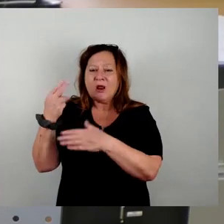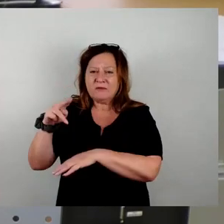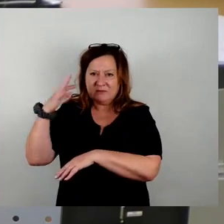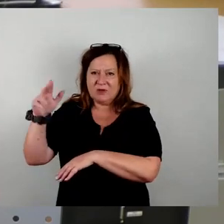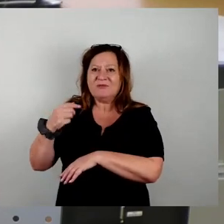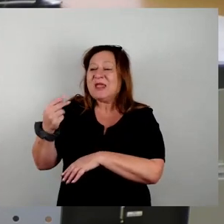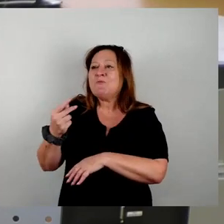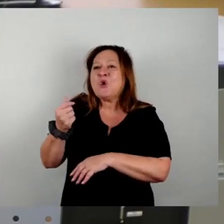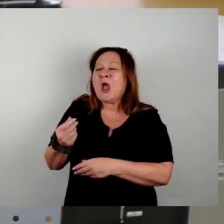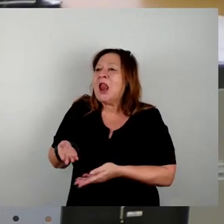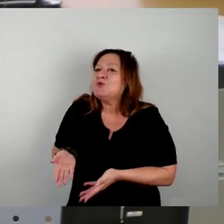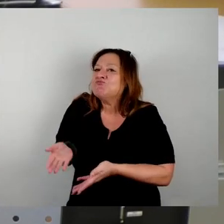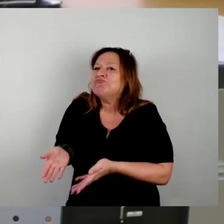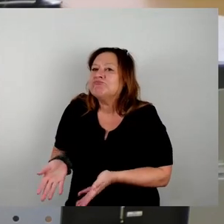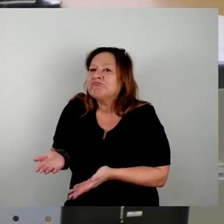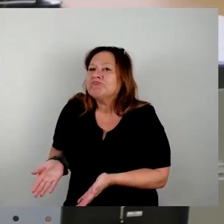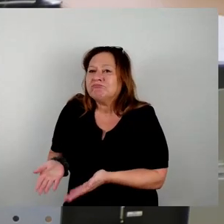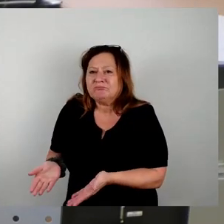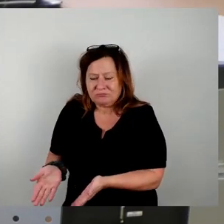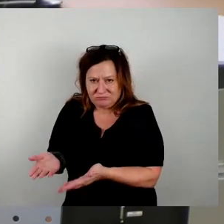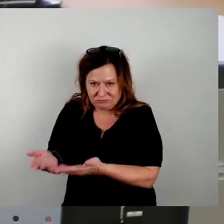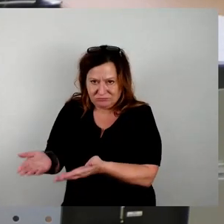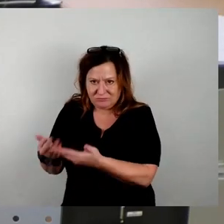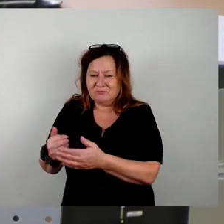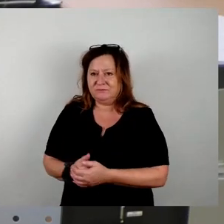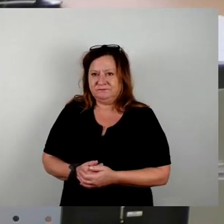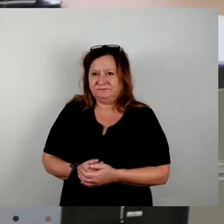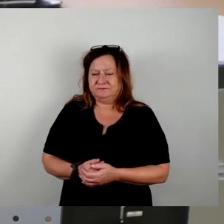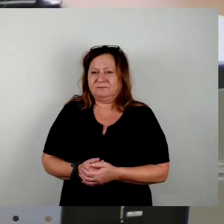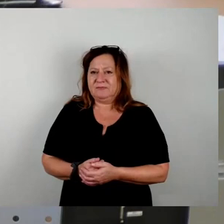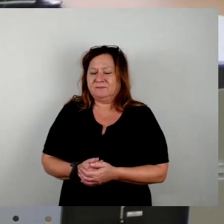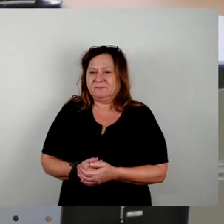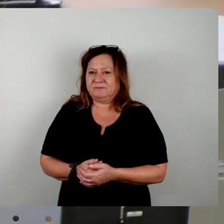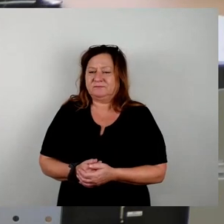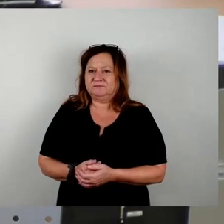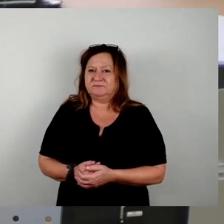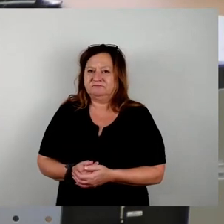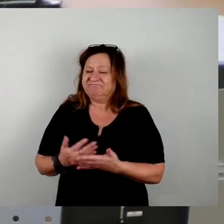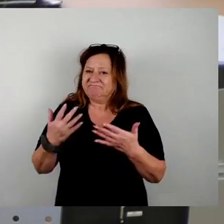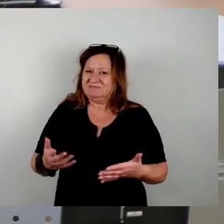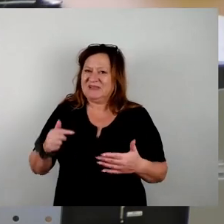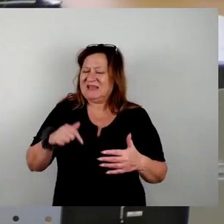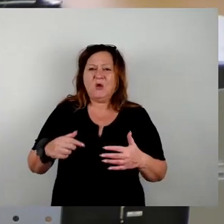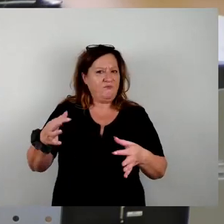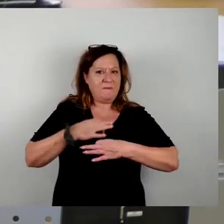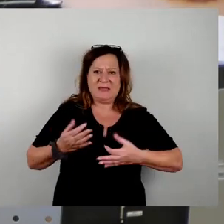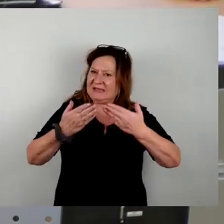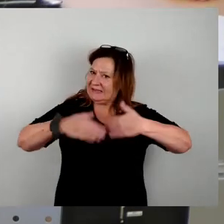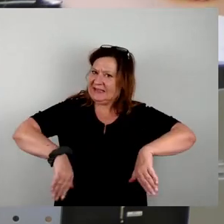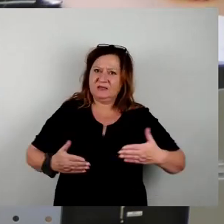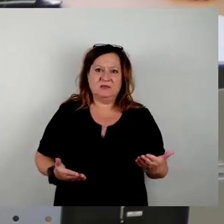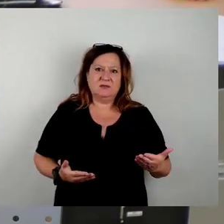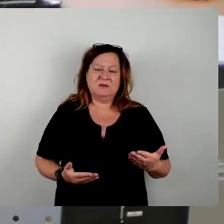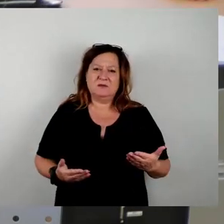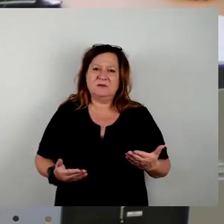noch wie Zucker in den Hintern. Und da ist hier eine Grenze erreicht. Das Geld findet sich im